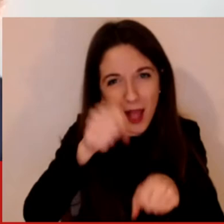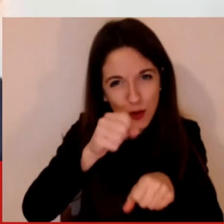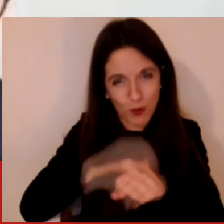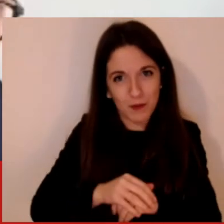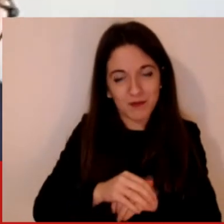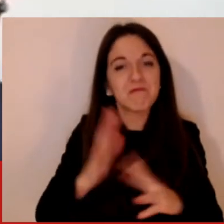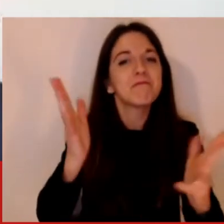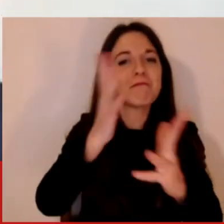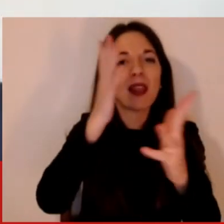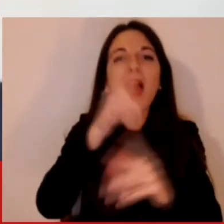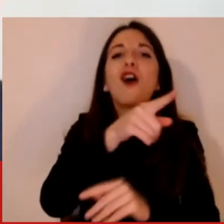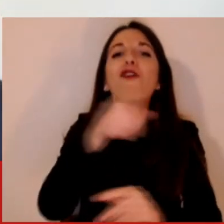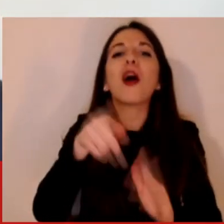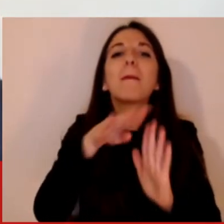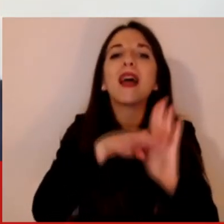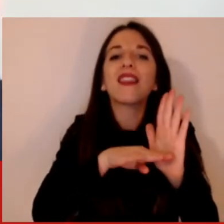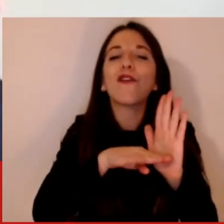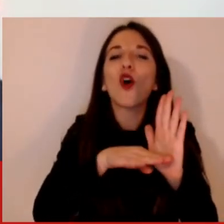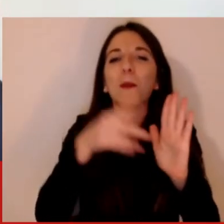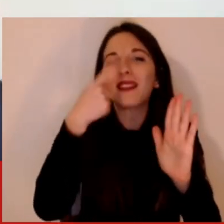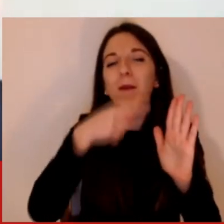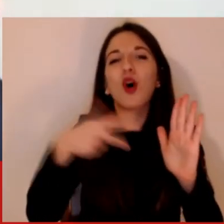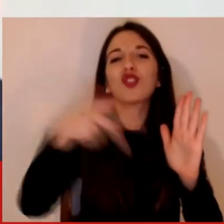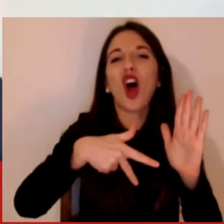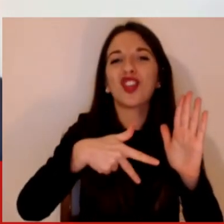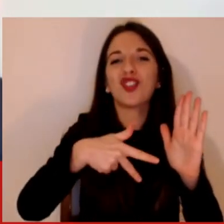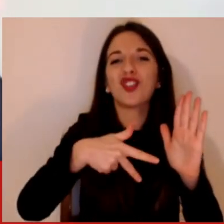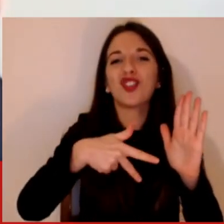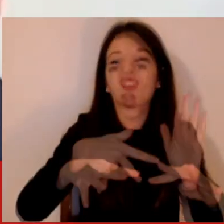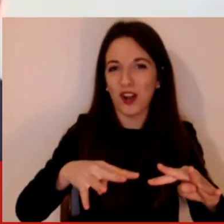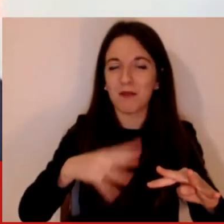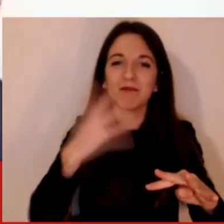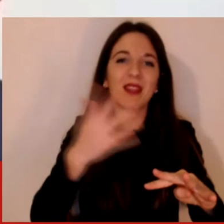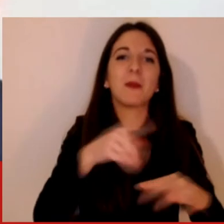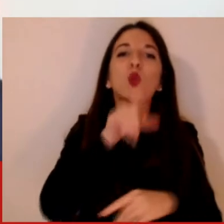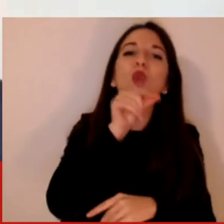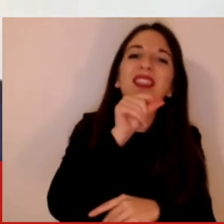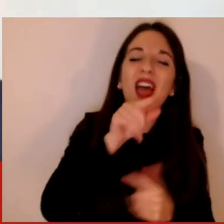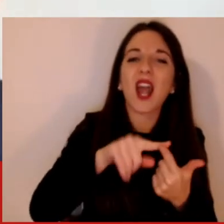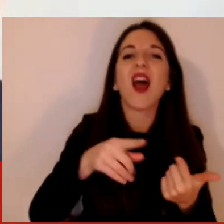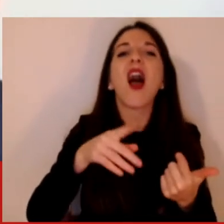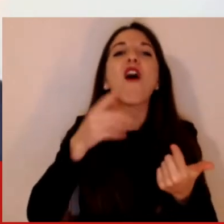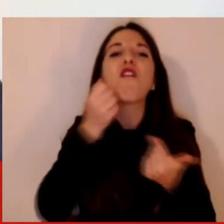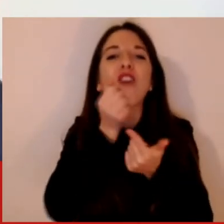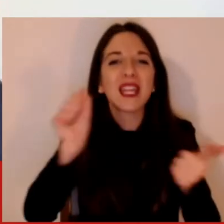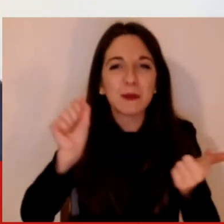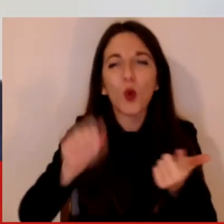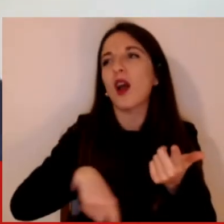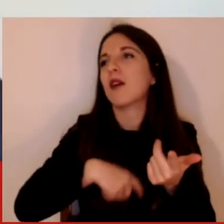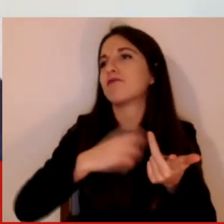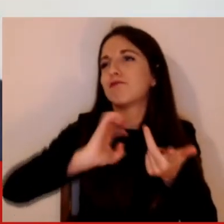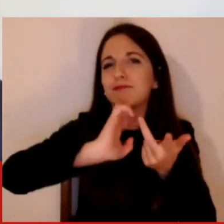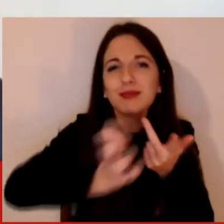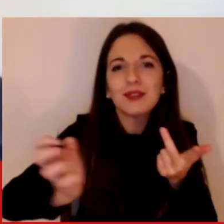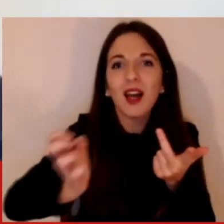facciamo sulle piattaforme dei social, quando noi postiamo un tweet, quando noi postiamo su Facebook, quando noi usiamo queste piattaforme,